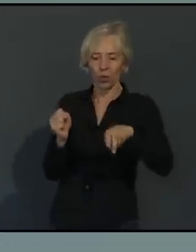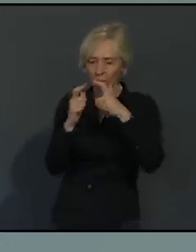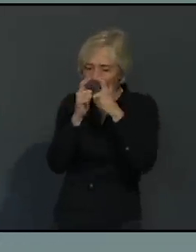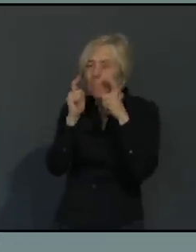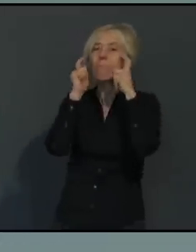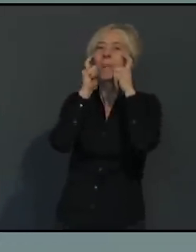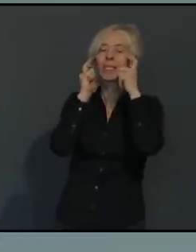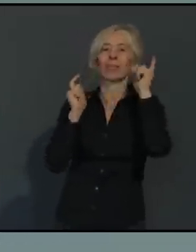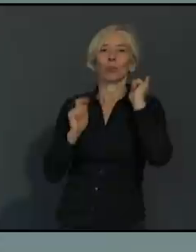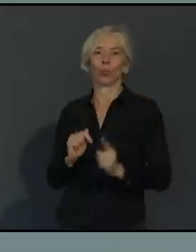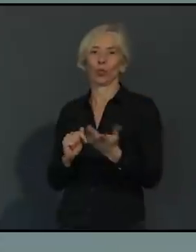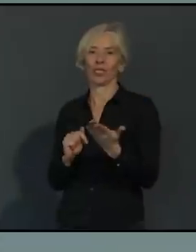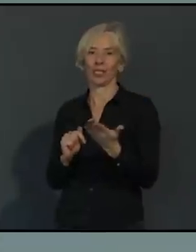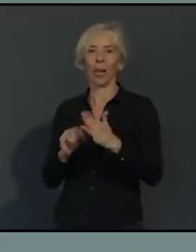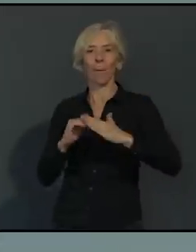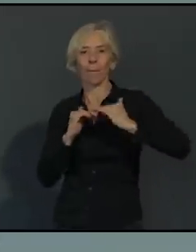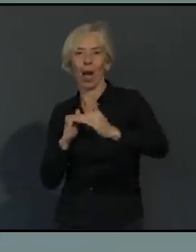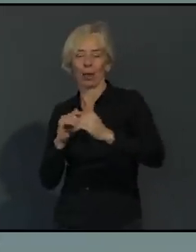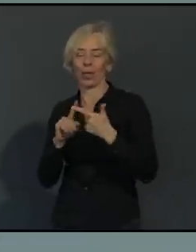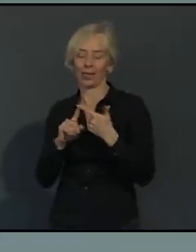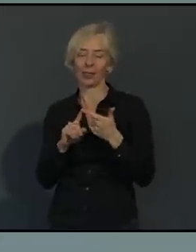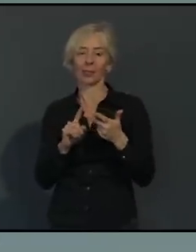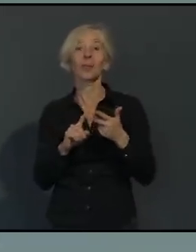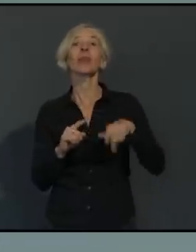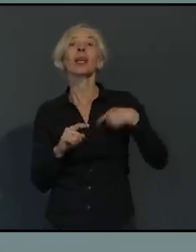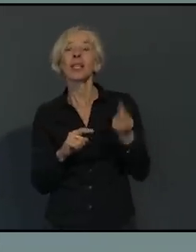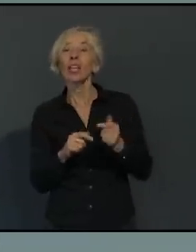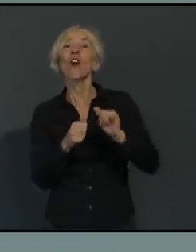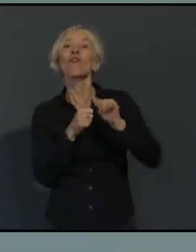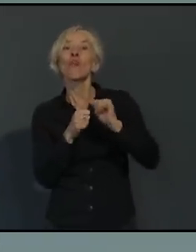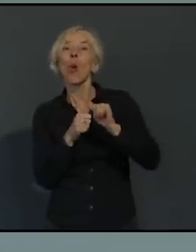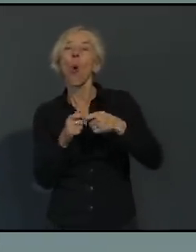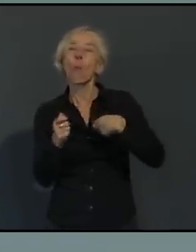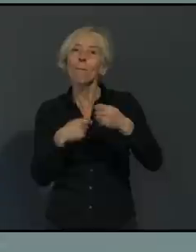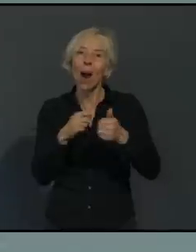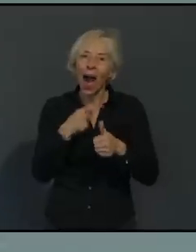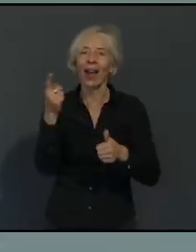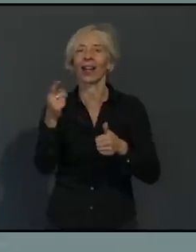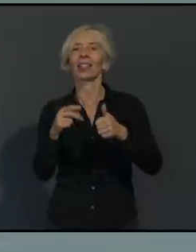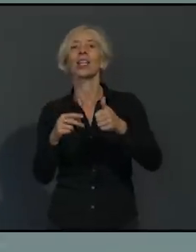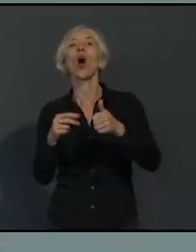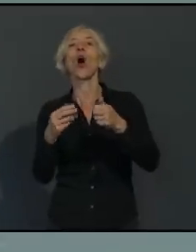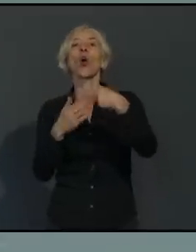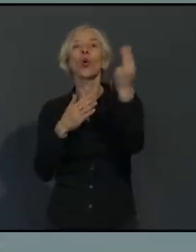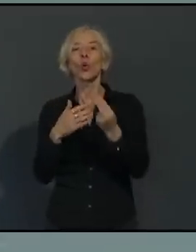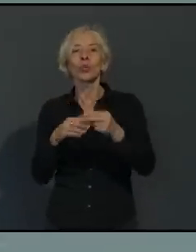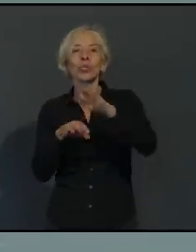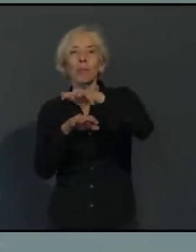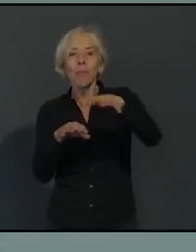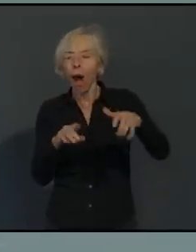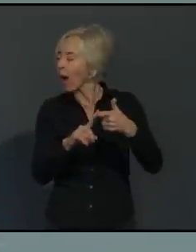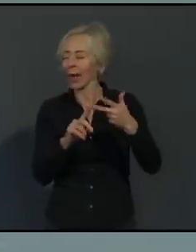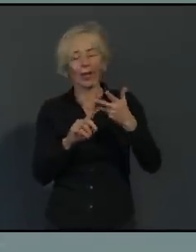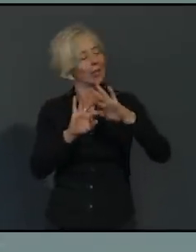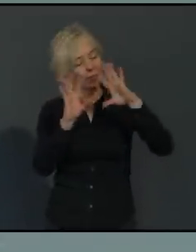Töpfermärkte und Flohmärkte, Indoor und Outdoor werden verboten. Es gibt ein Verbot vom